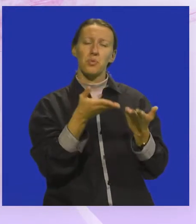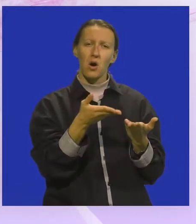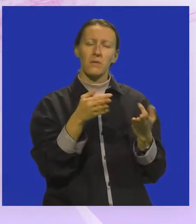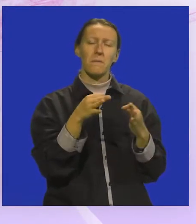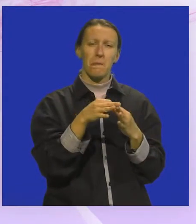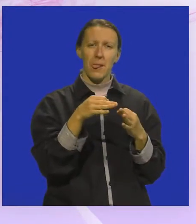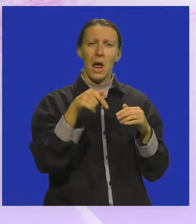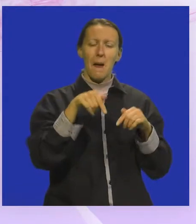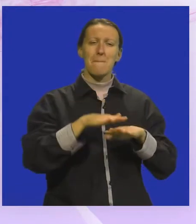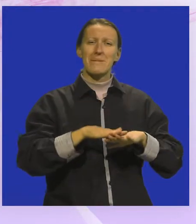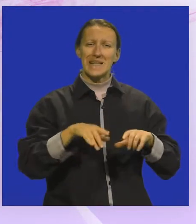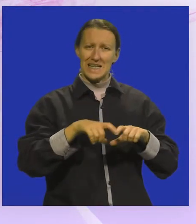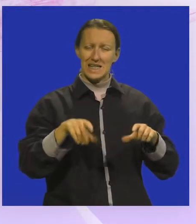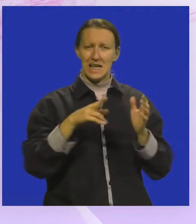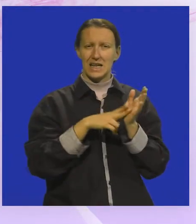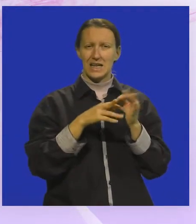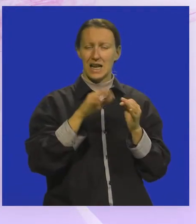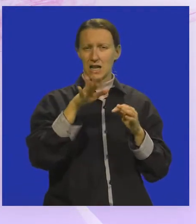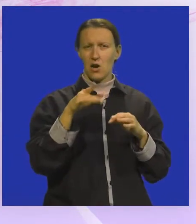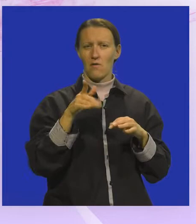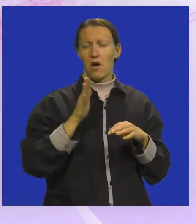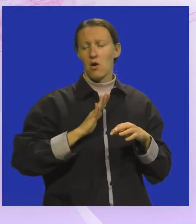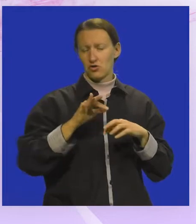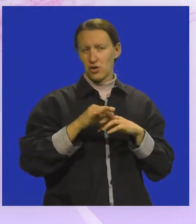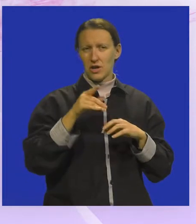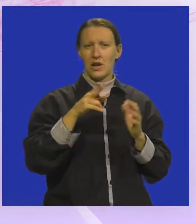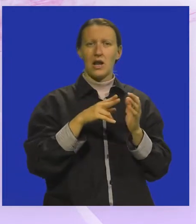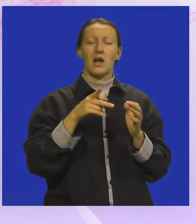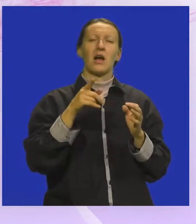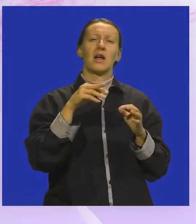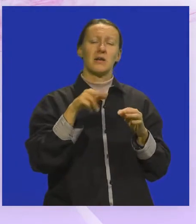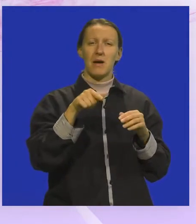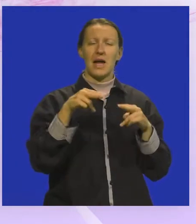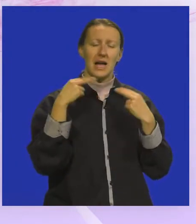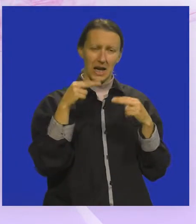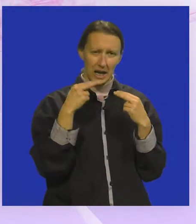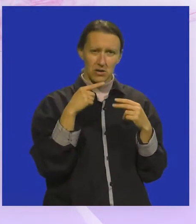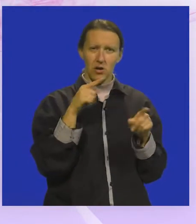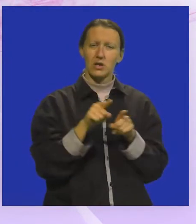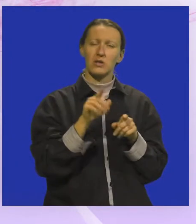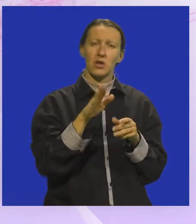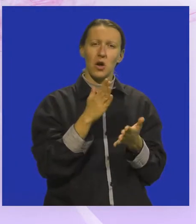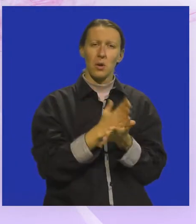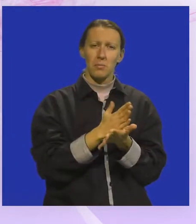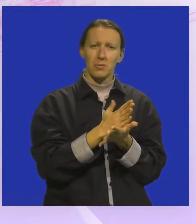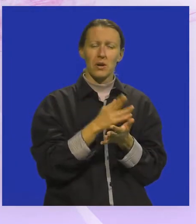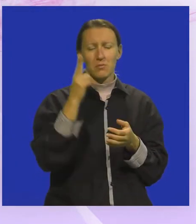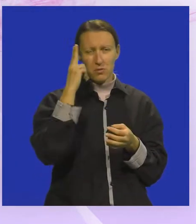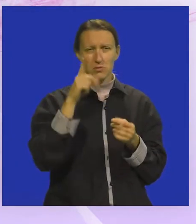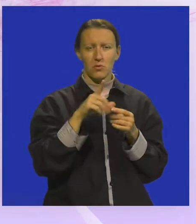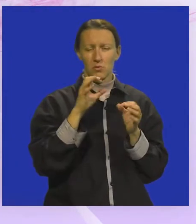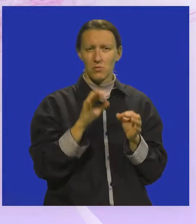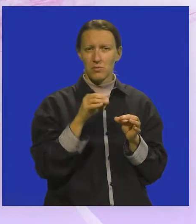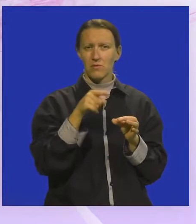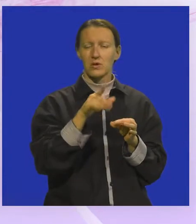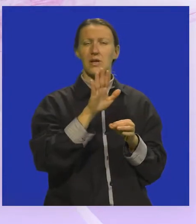a u prizemlju je Šioranina, njegova gospođa Antonija, držala taj restoran koji isto tako bio nadaleko poznat, upravo